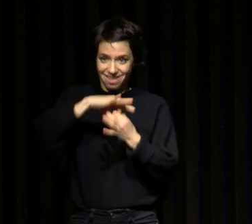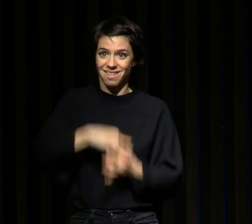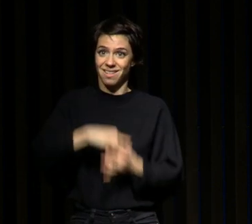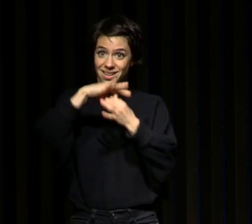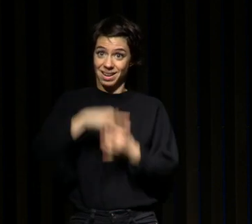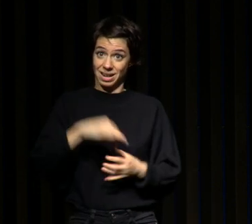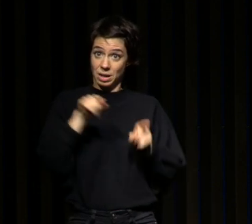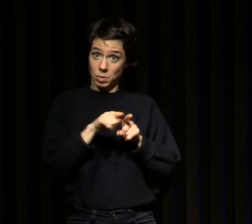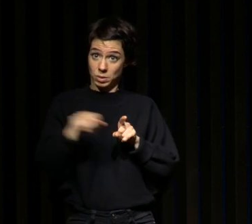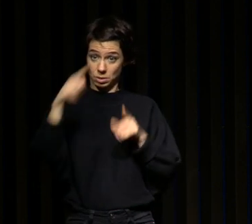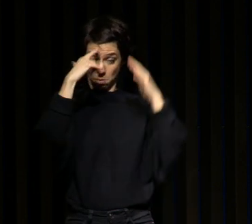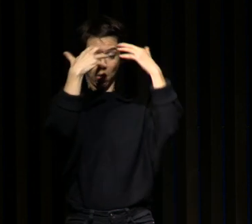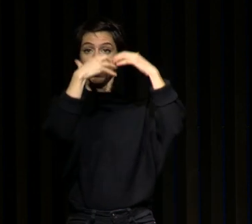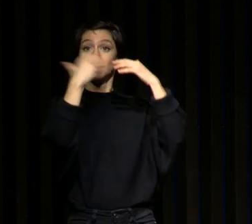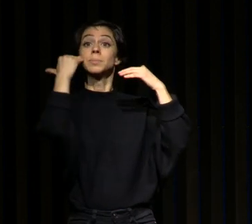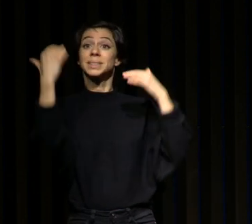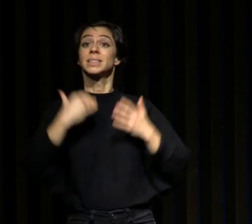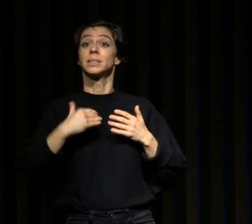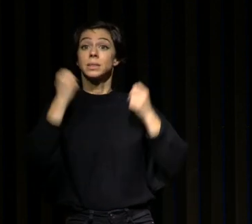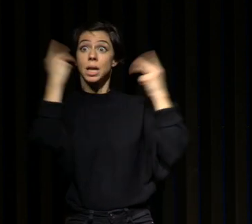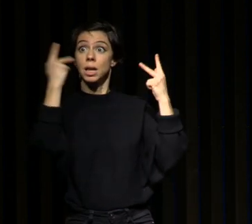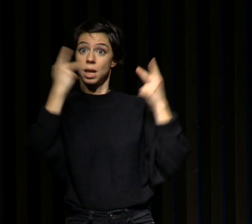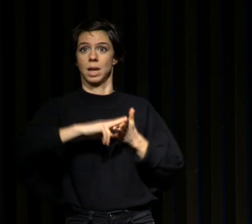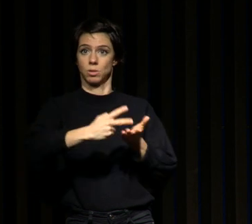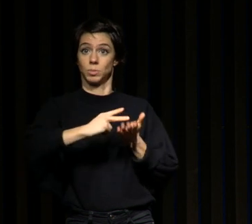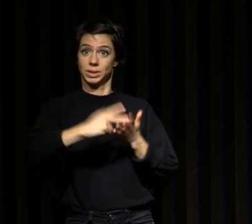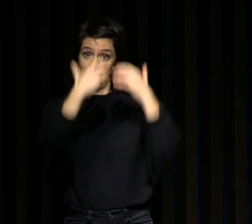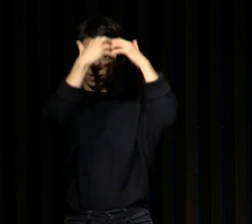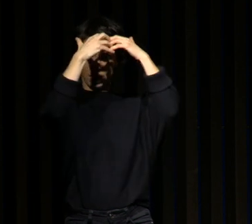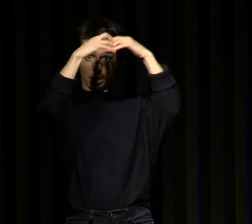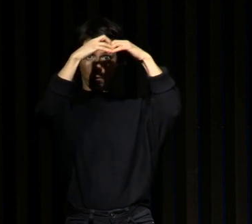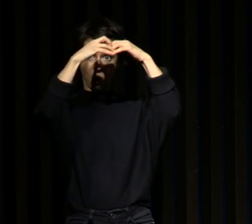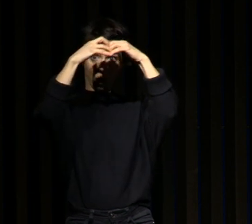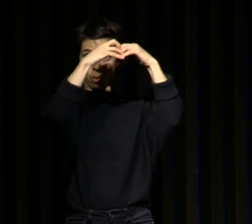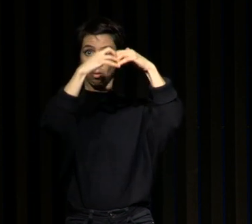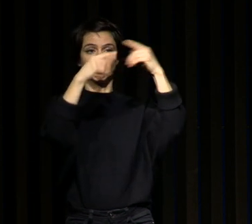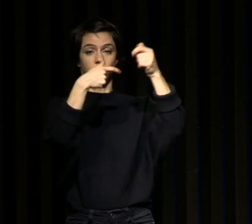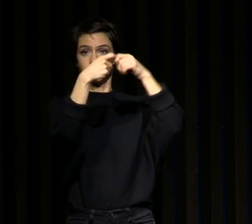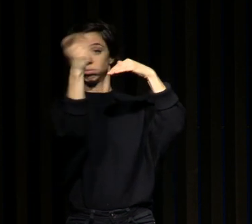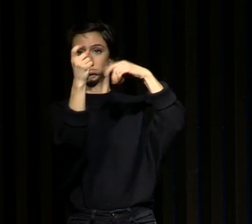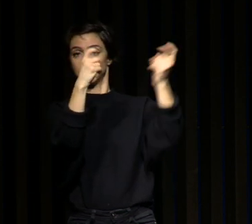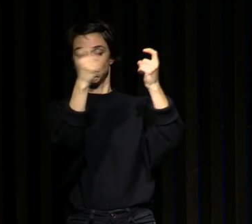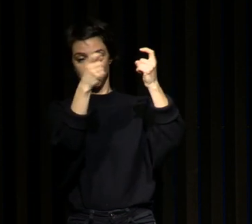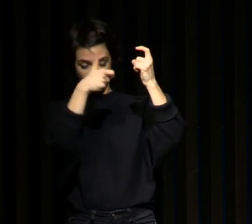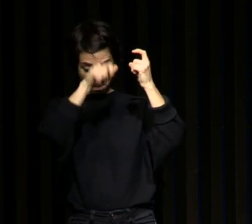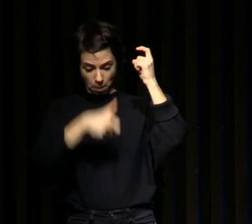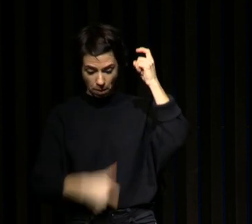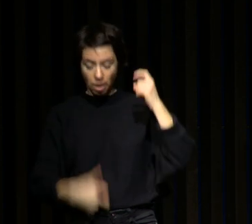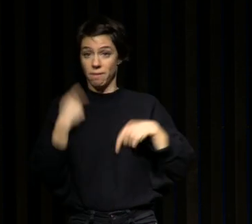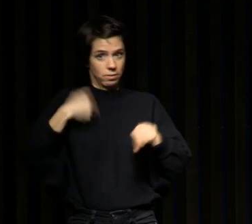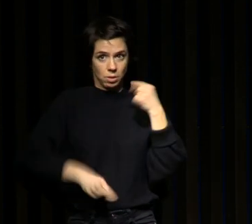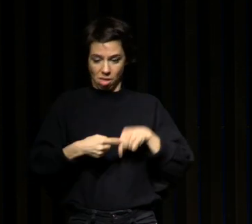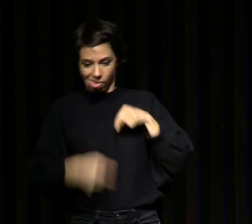de votre cerveau pour vous aider et on pense que le futur de la psychologie et le futur de la santé et du bien-être en tout cas c'est ce que je